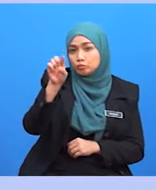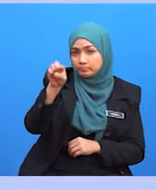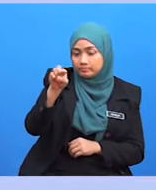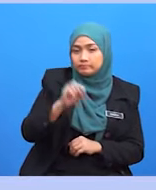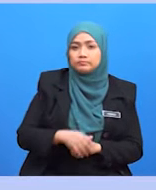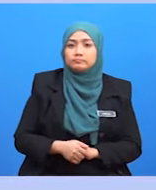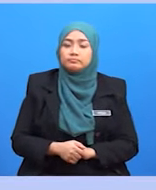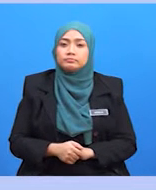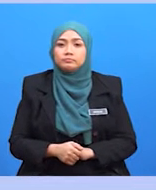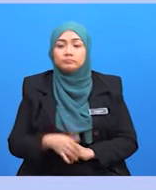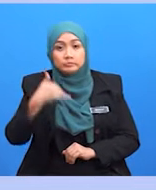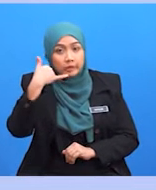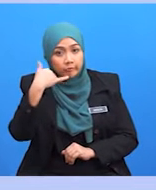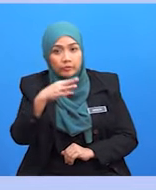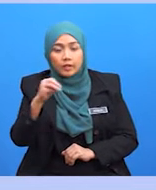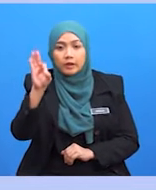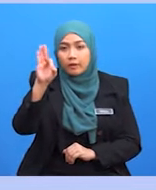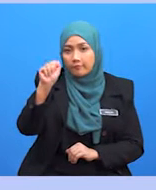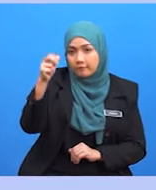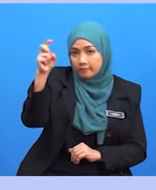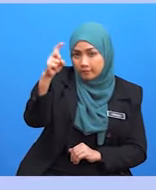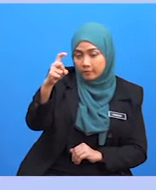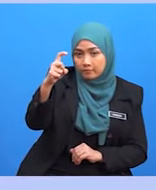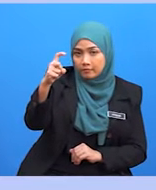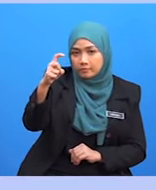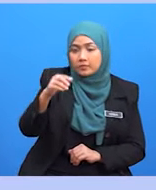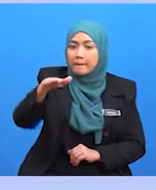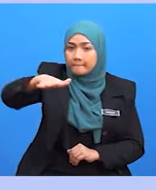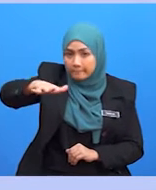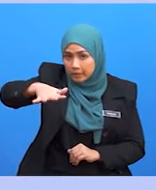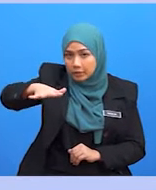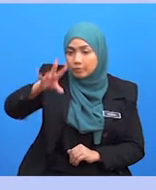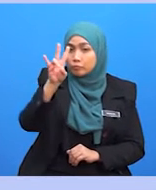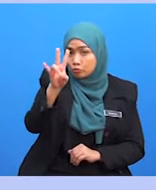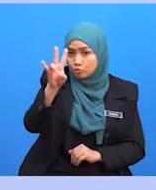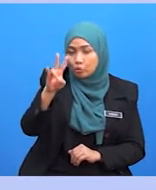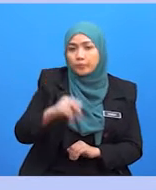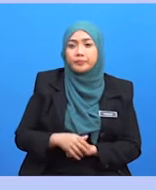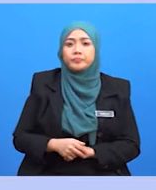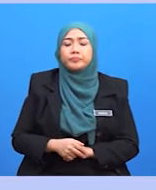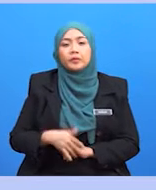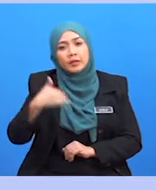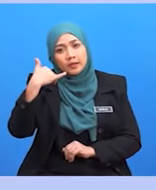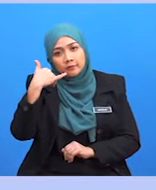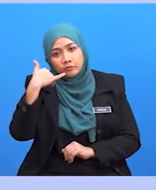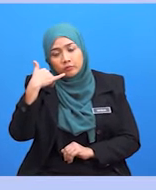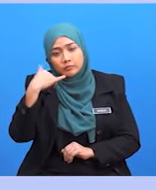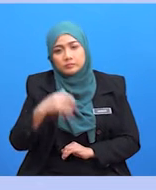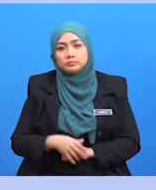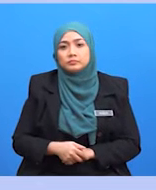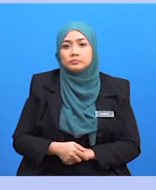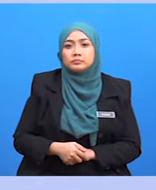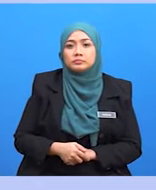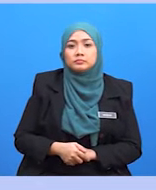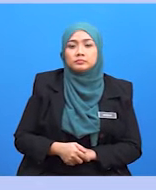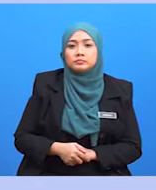telefon dan fax menggunakan gotem medium 7 nombor telefon dan nombor fax